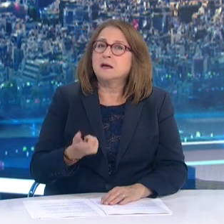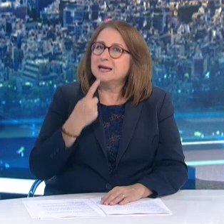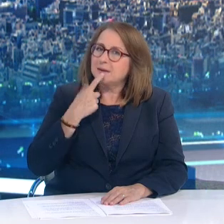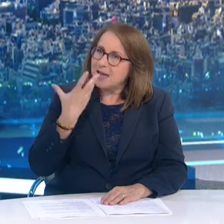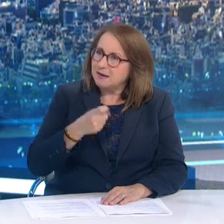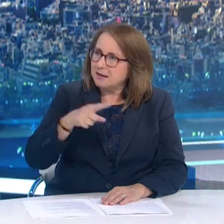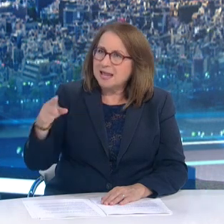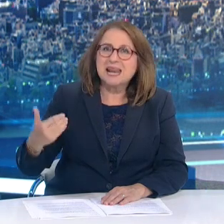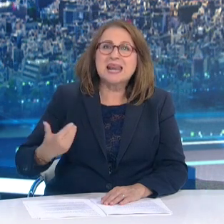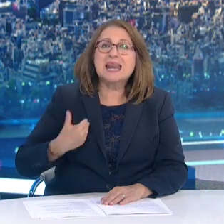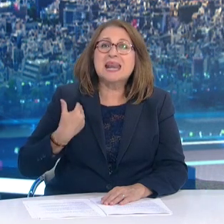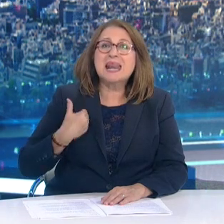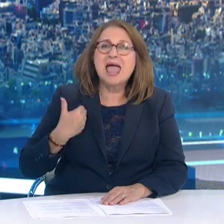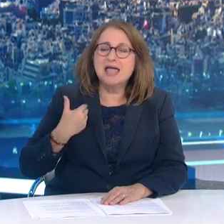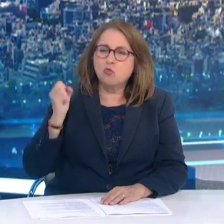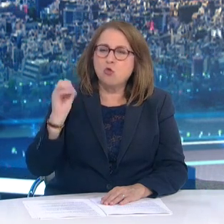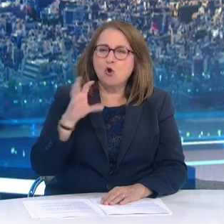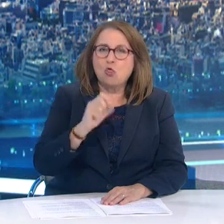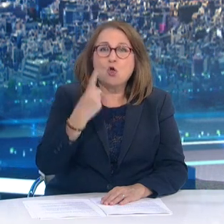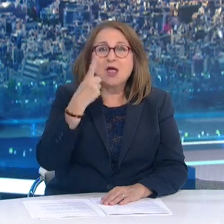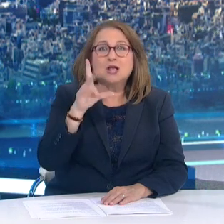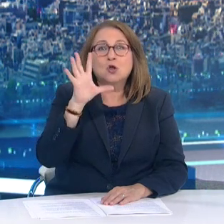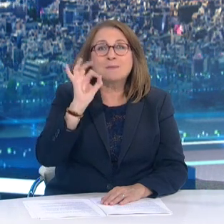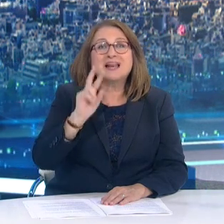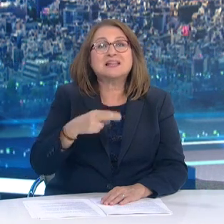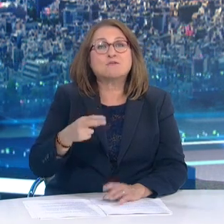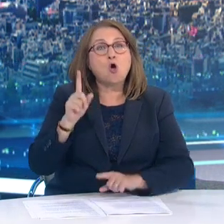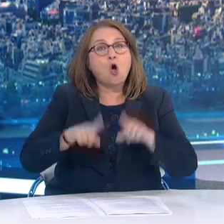κίνηση στη Βόρεια Ελλάδα είναι ιδιαίτερα χαμηλή Σας ευχαριστώ πολύ